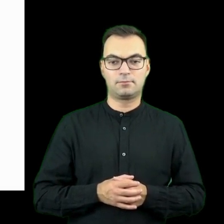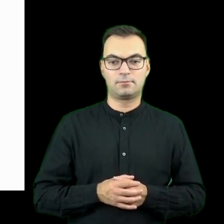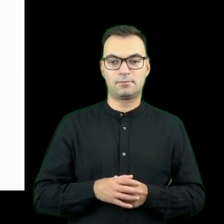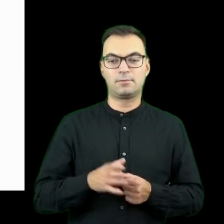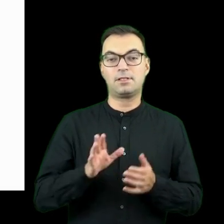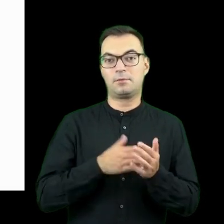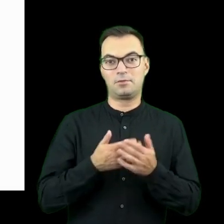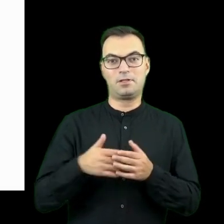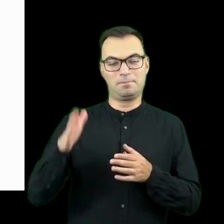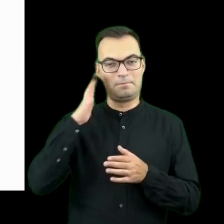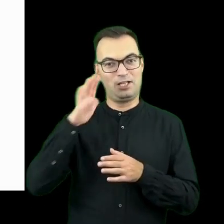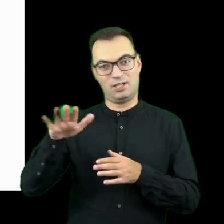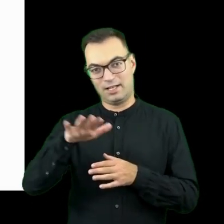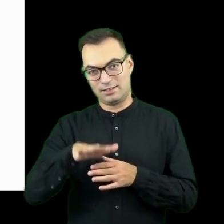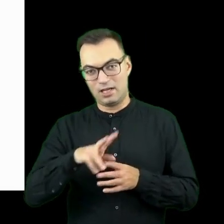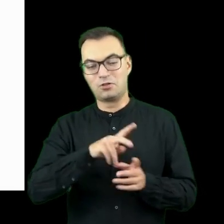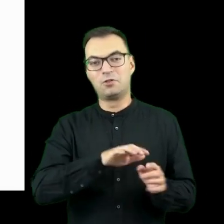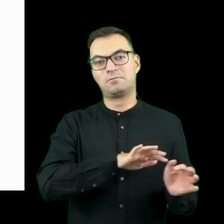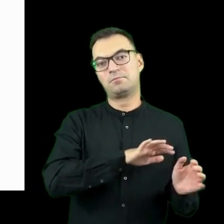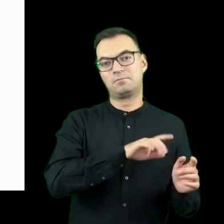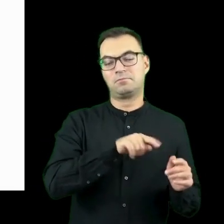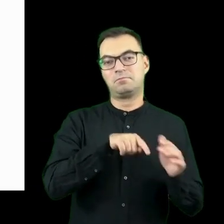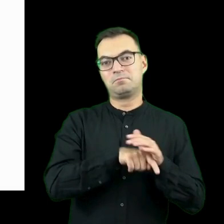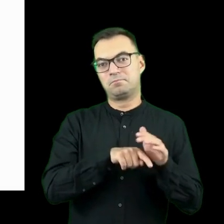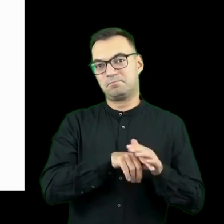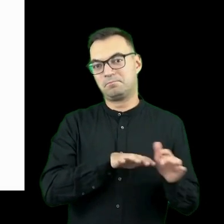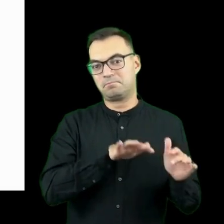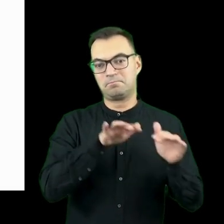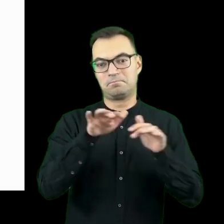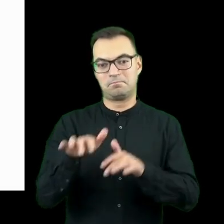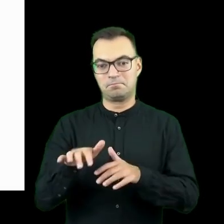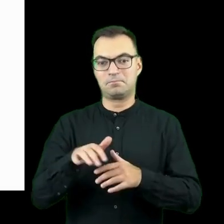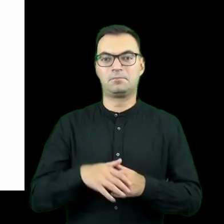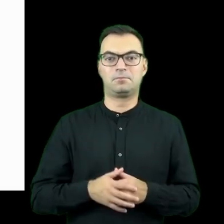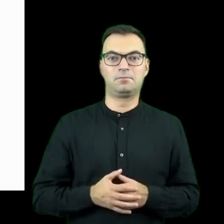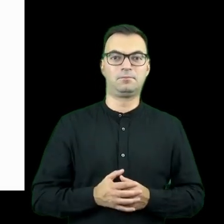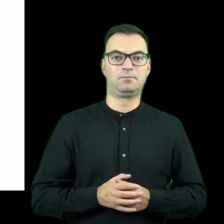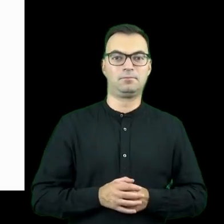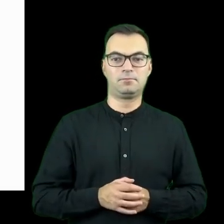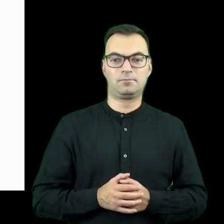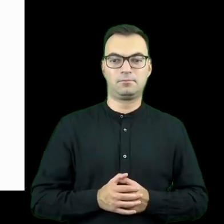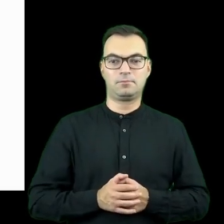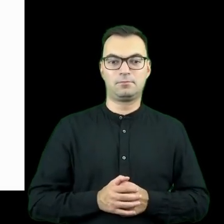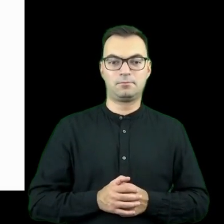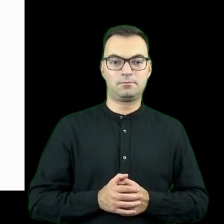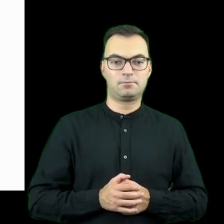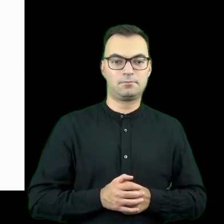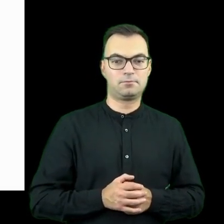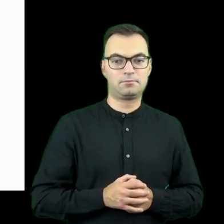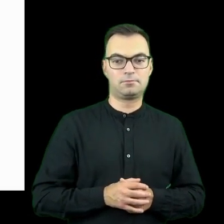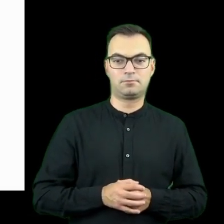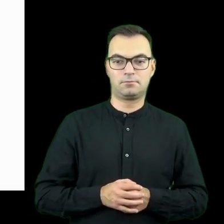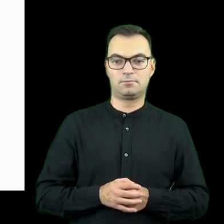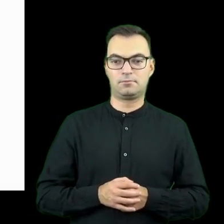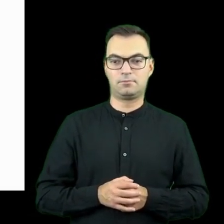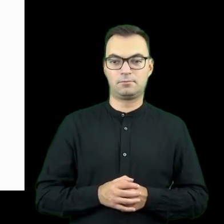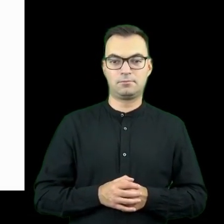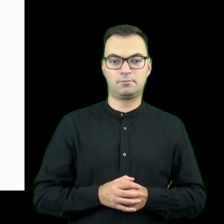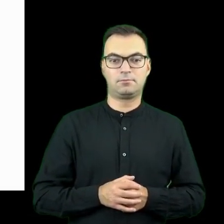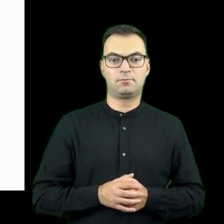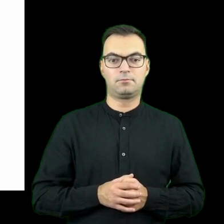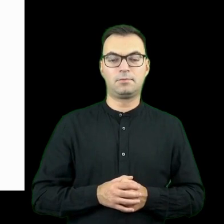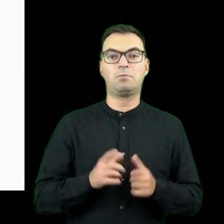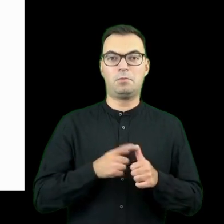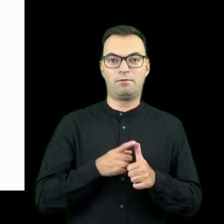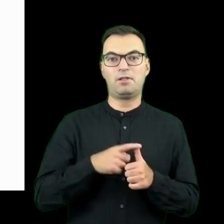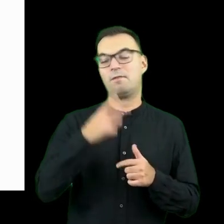danych przestrzeni, a przebywającymi do tych przestrzeni tych miast, miejscowości osobami migranckimi. Po pierwsze